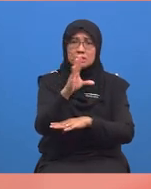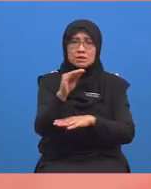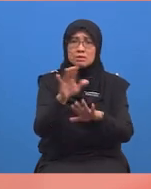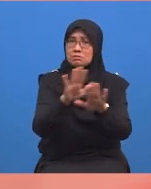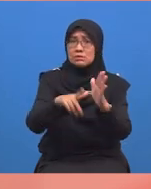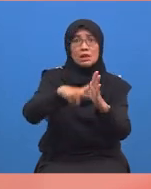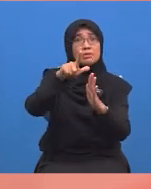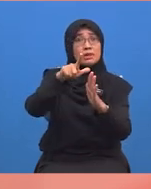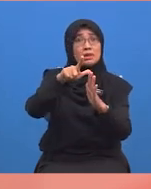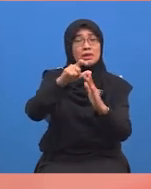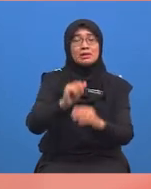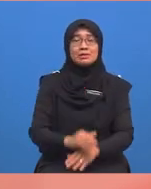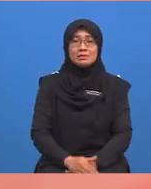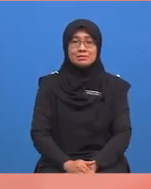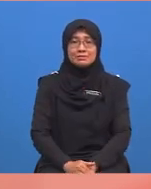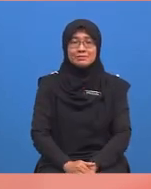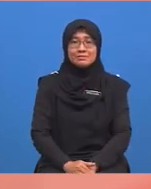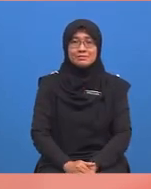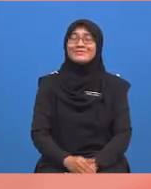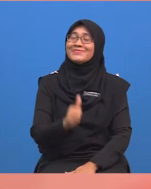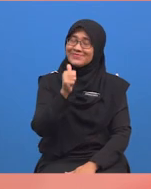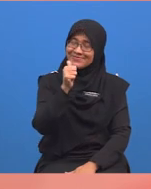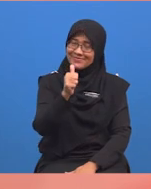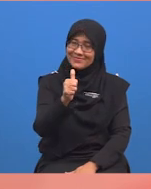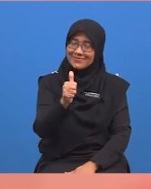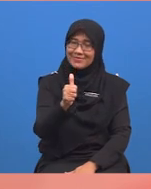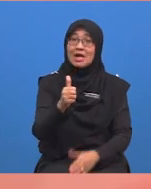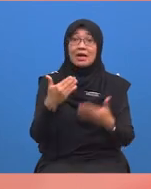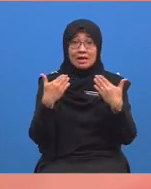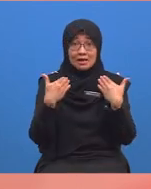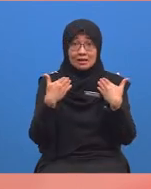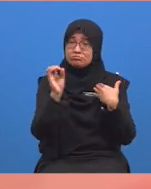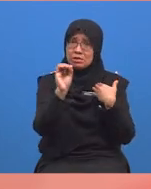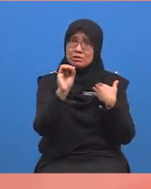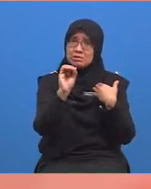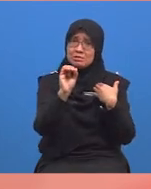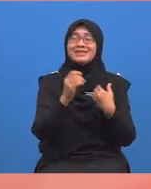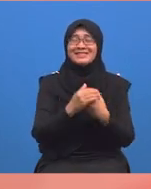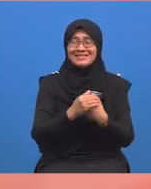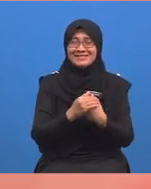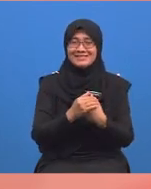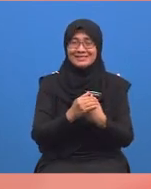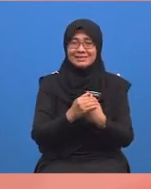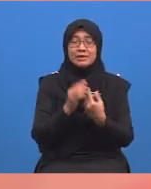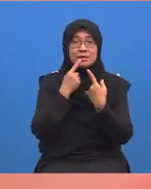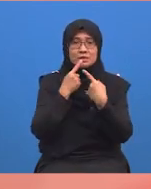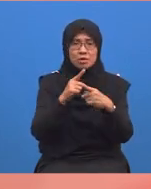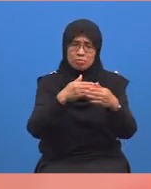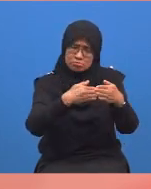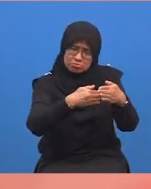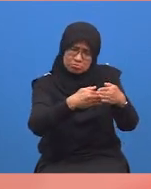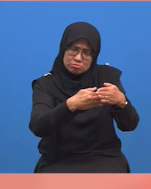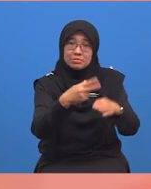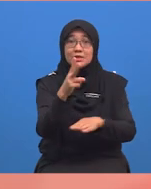lebih daripadanya. Bagus, dia ada kan? Jawapan paling hampir ialah